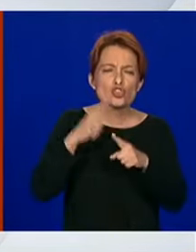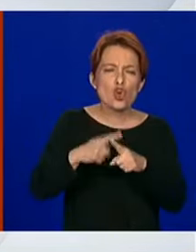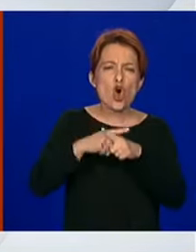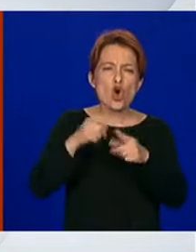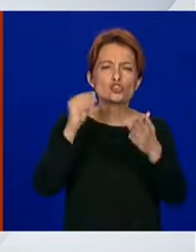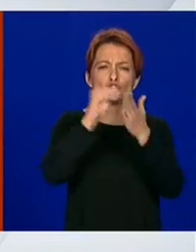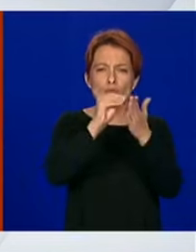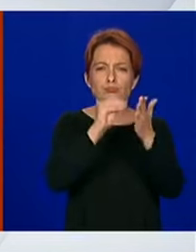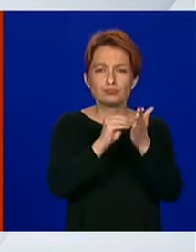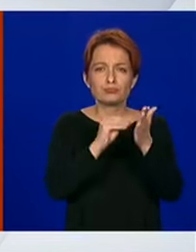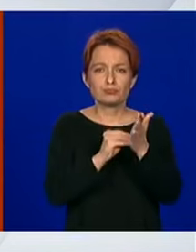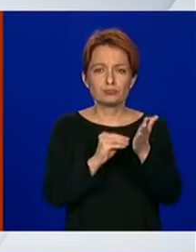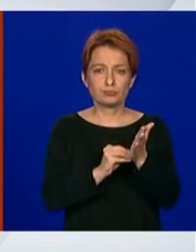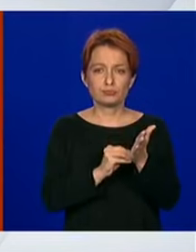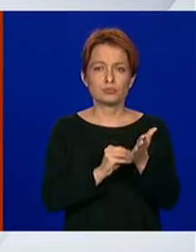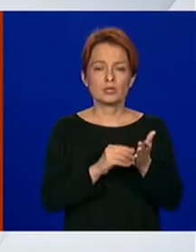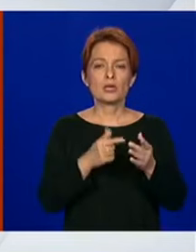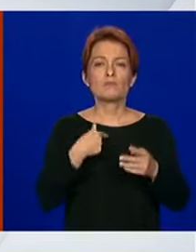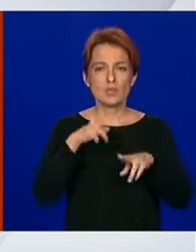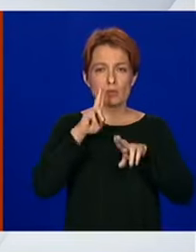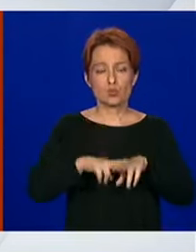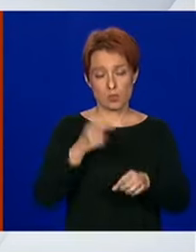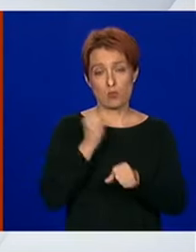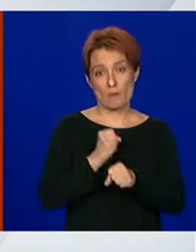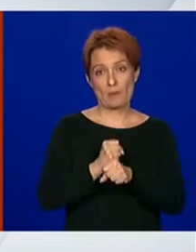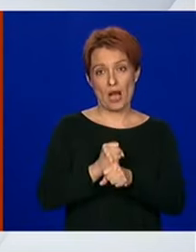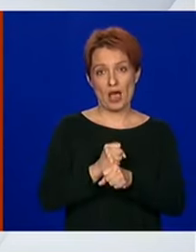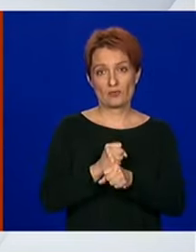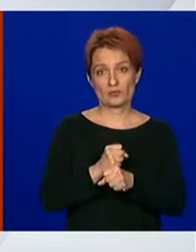postavi taj okvir mi ćemo to napraviti